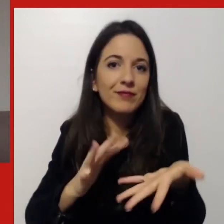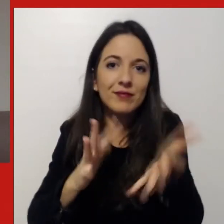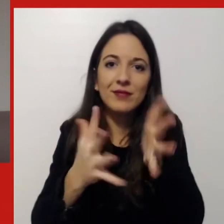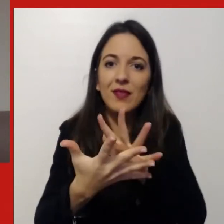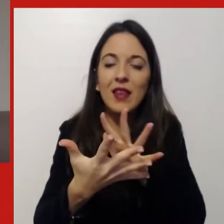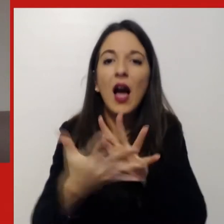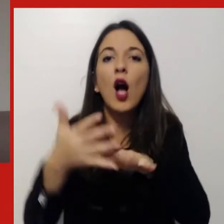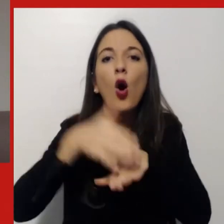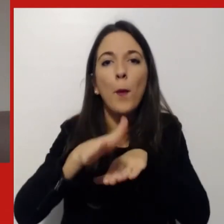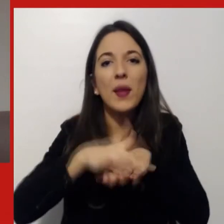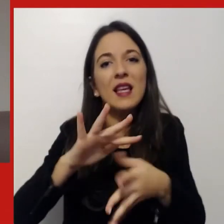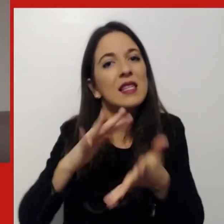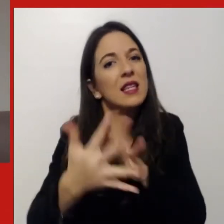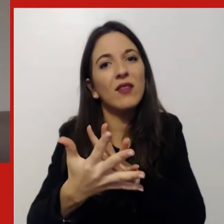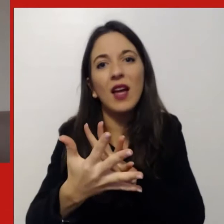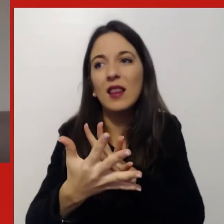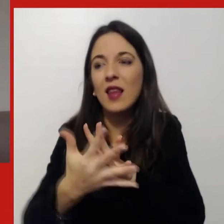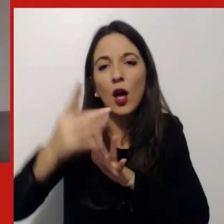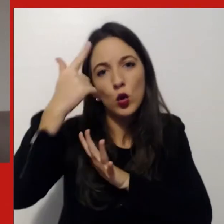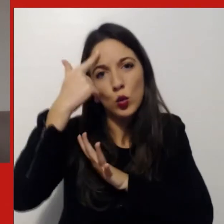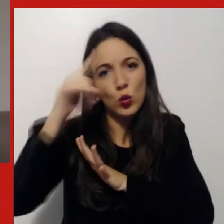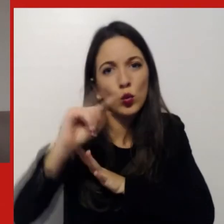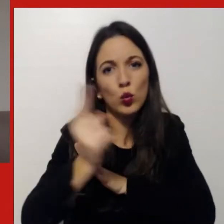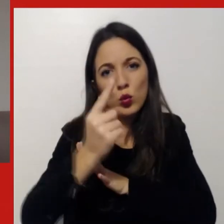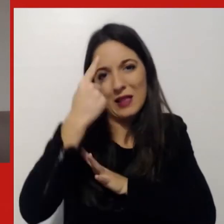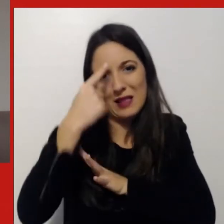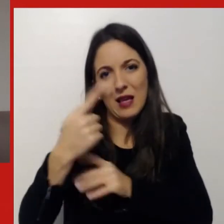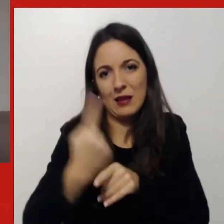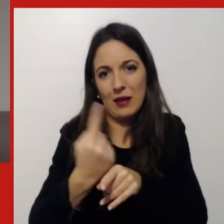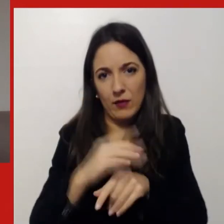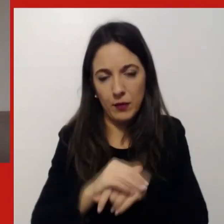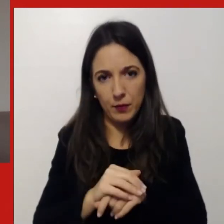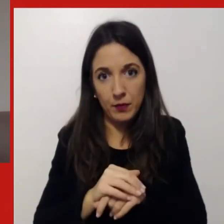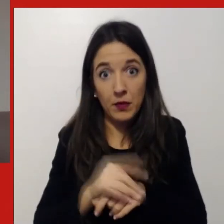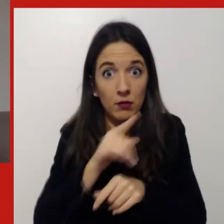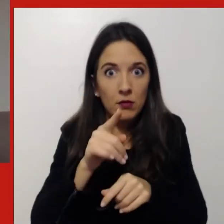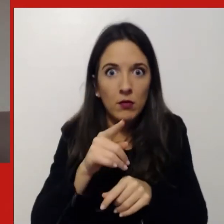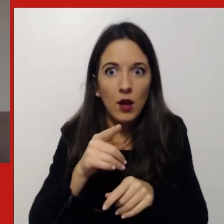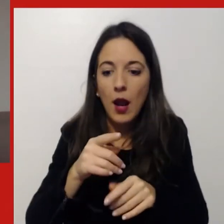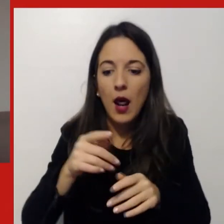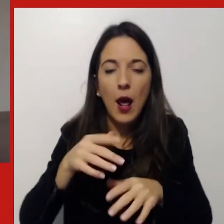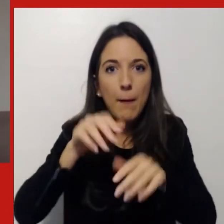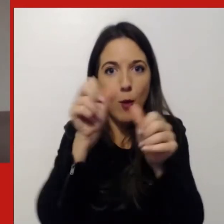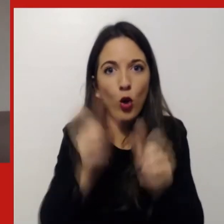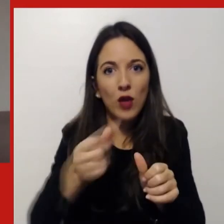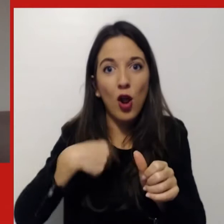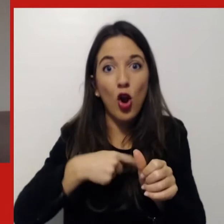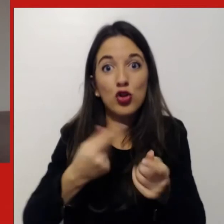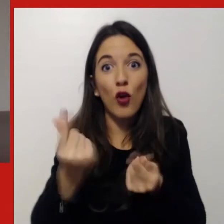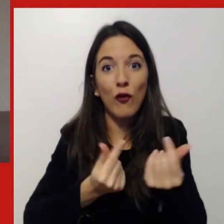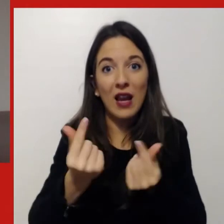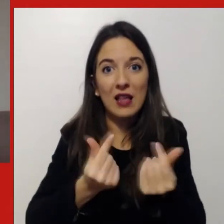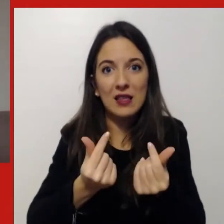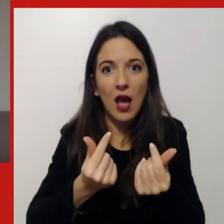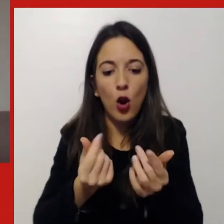nel nostro settore che è quello finanziario dove se ci pensate bene i prodotti alla fine sono costituiti da formule e da